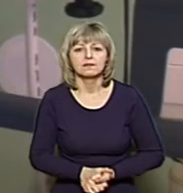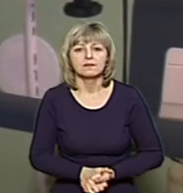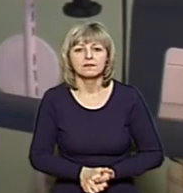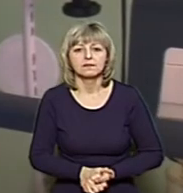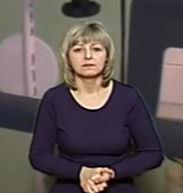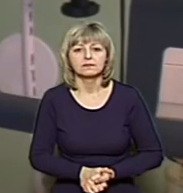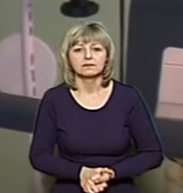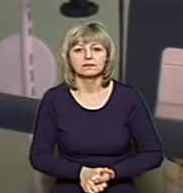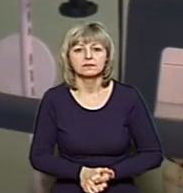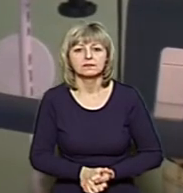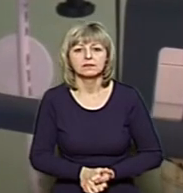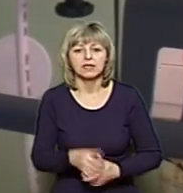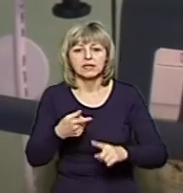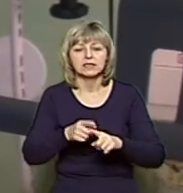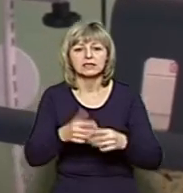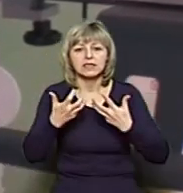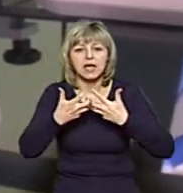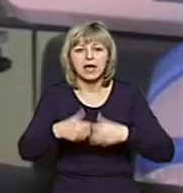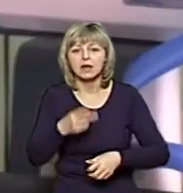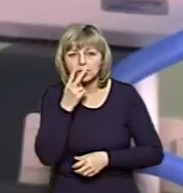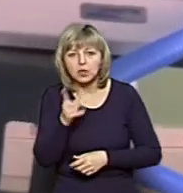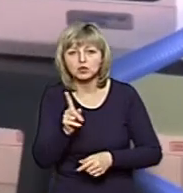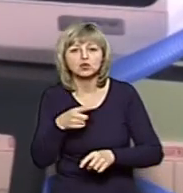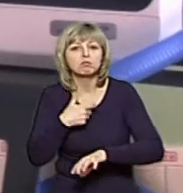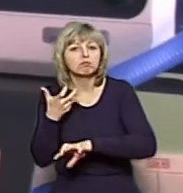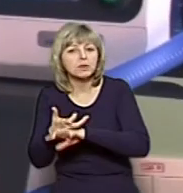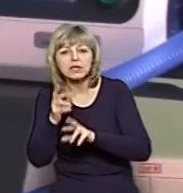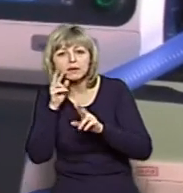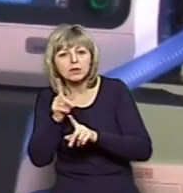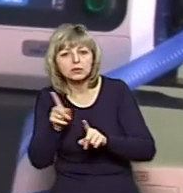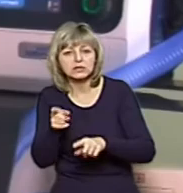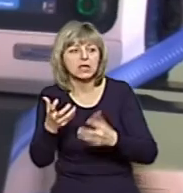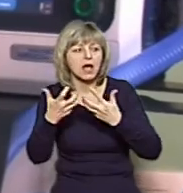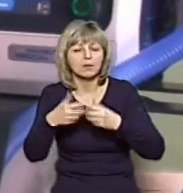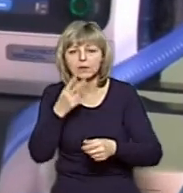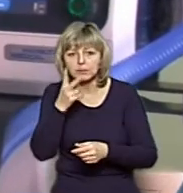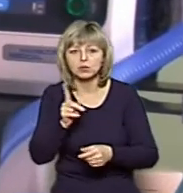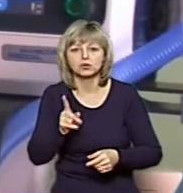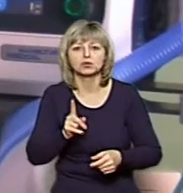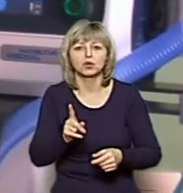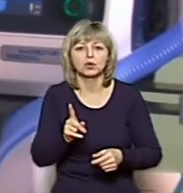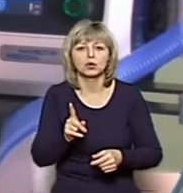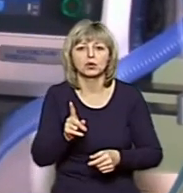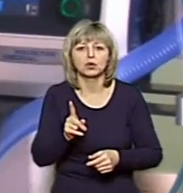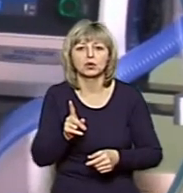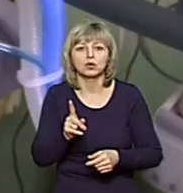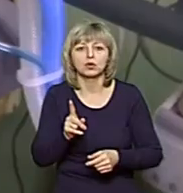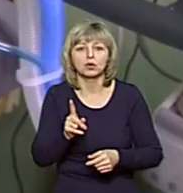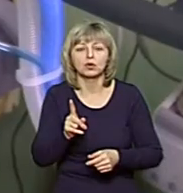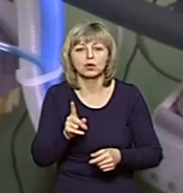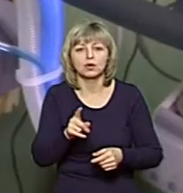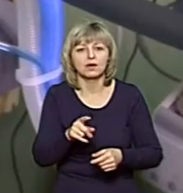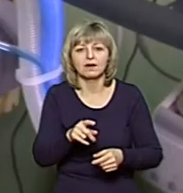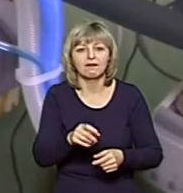такому плані. Зараз апарат показує, що, чи щось у нас іде не так? Ні, зараз апарат показує, що ми відбнали пацієнта, і він починає додавати збій.